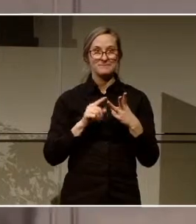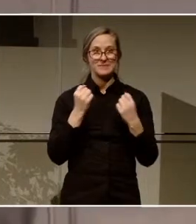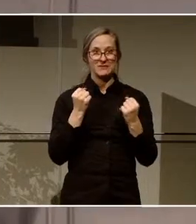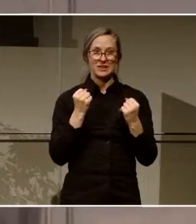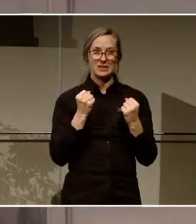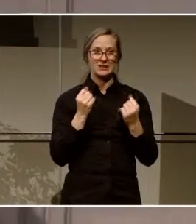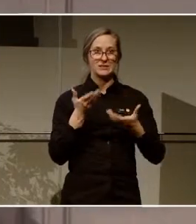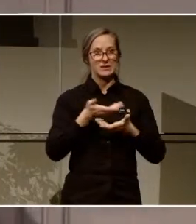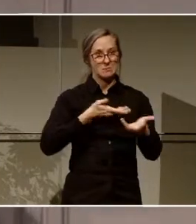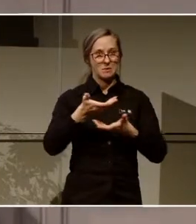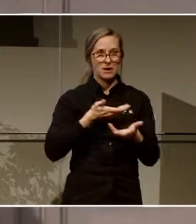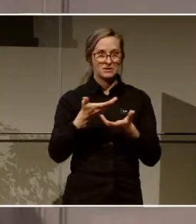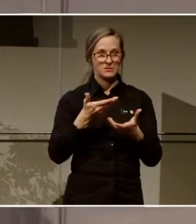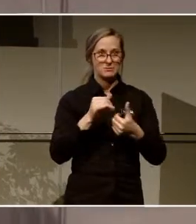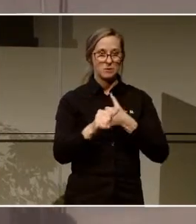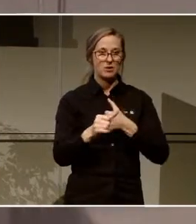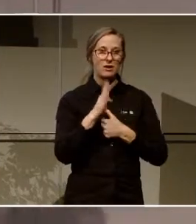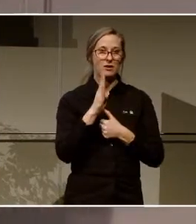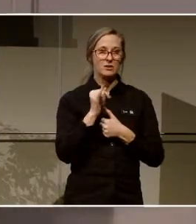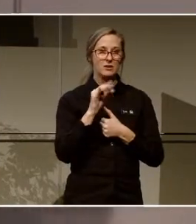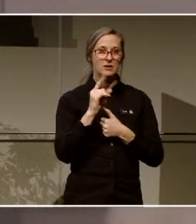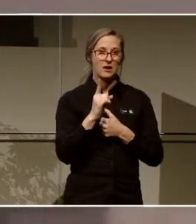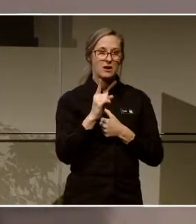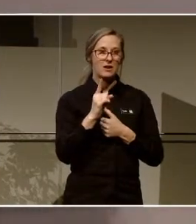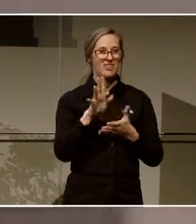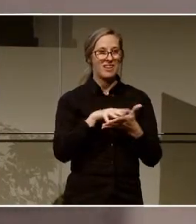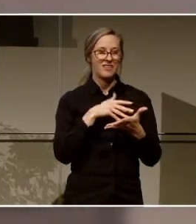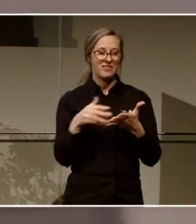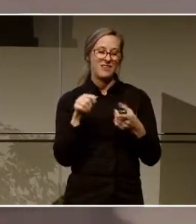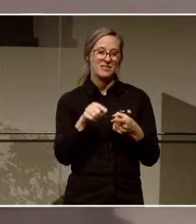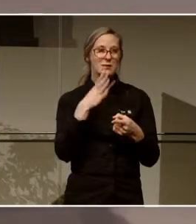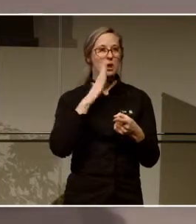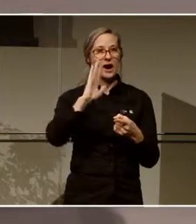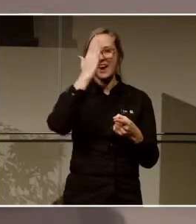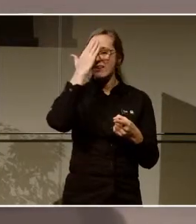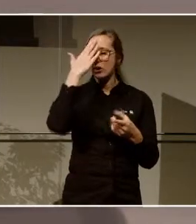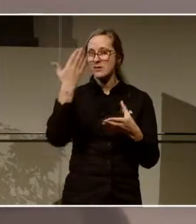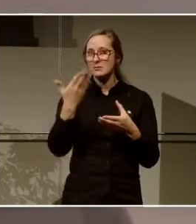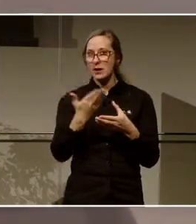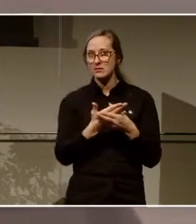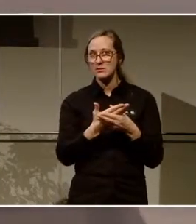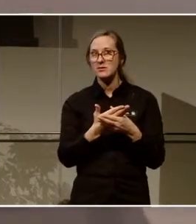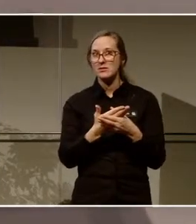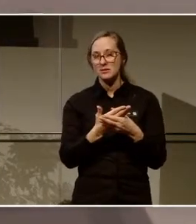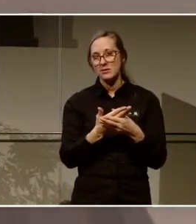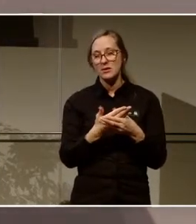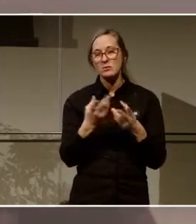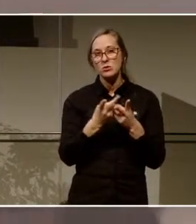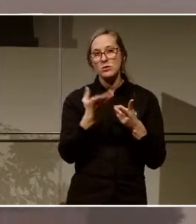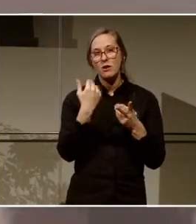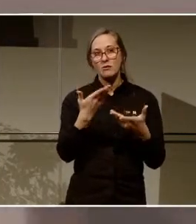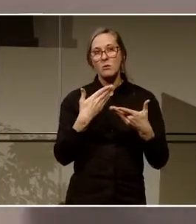Digidel-nätverket. Det är en jättebra erfarenhetsbank och stöd man kan få därifrån.